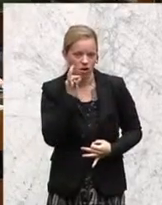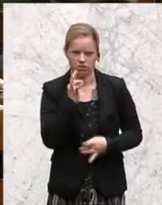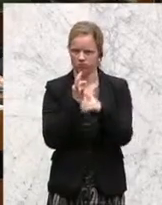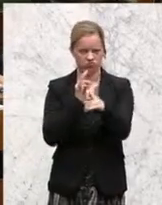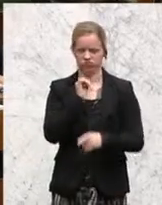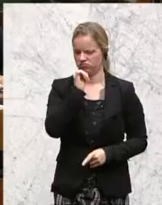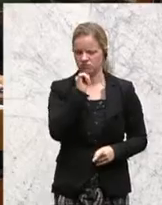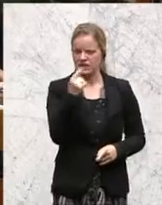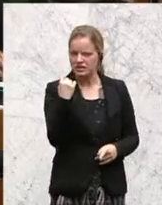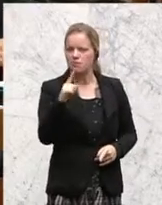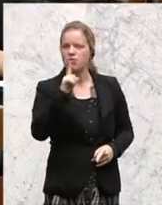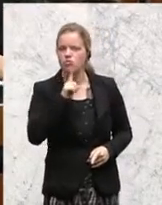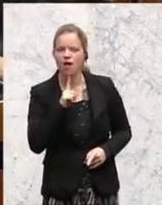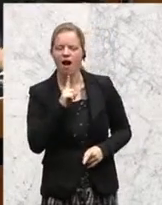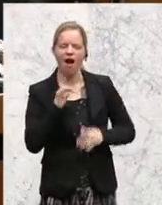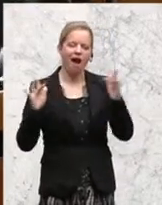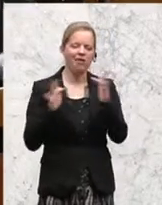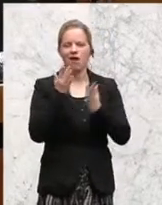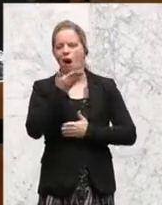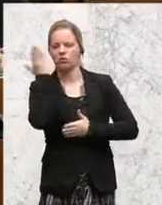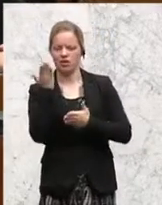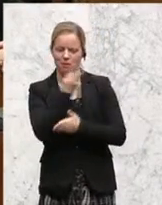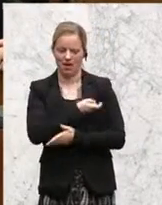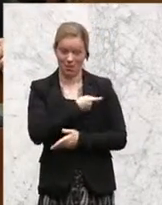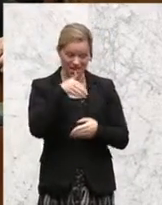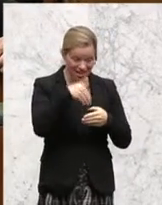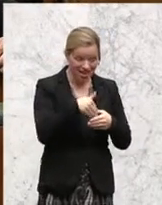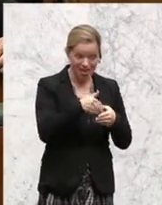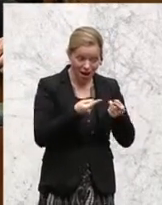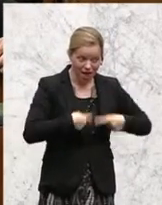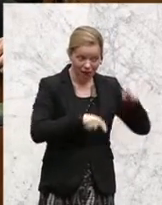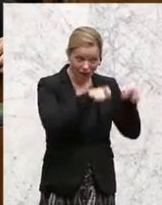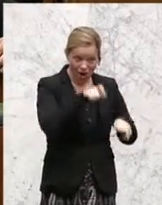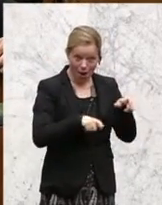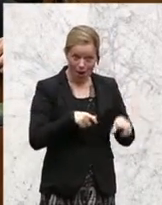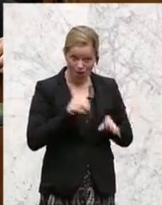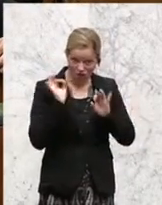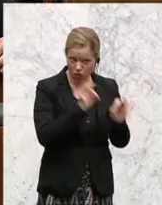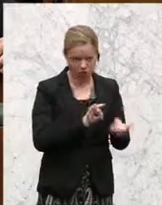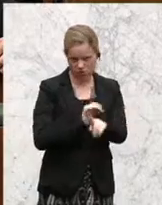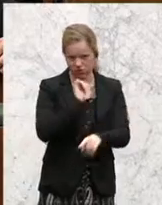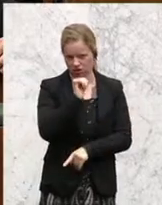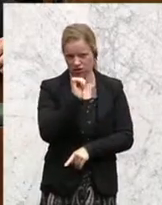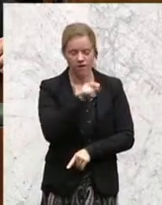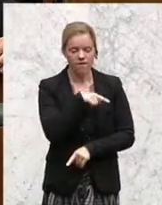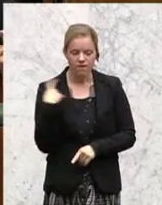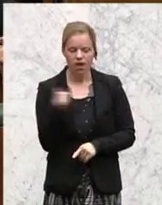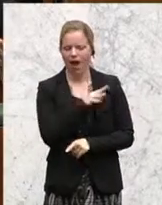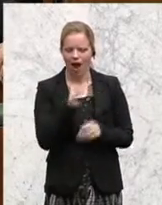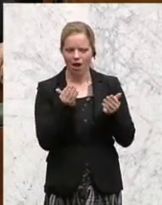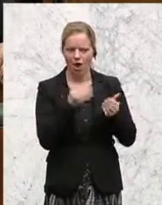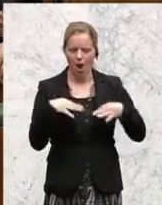-Ausländerpartei, aber keine Inländerpartei. Wir schützen alle Opfer, egal von wem Sie angegriffen werden.